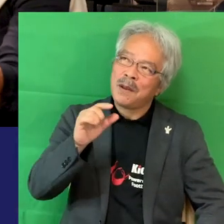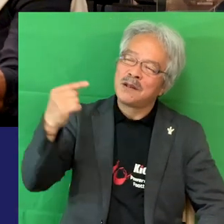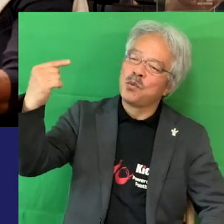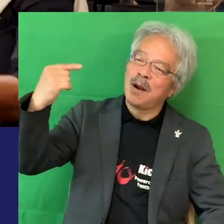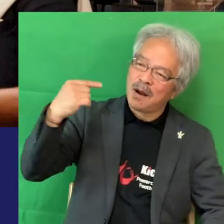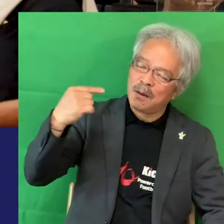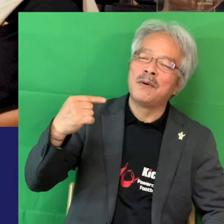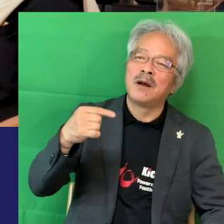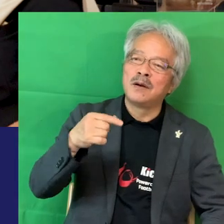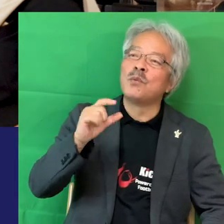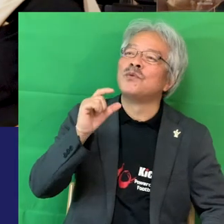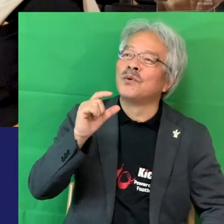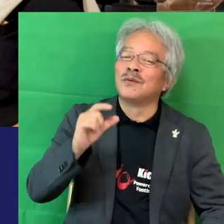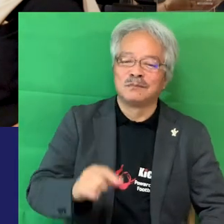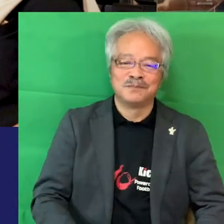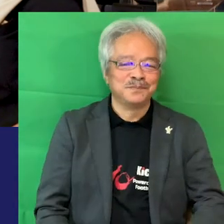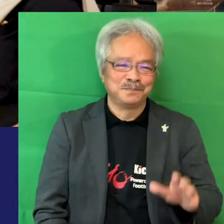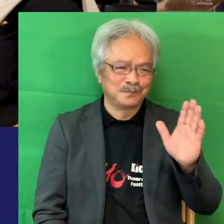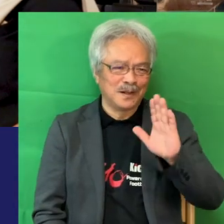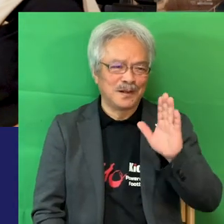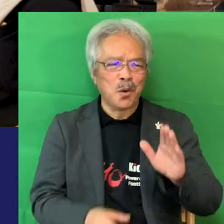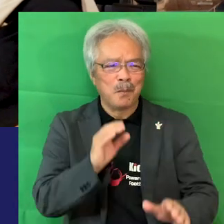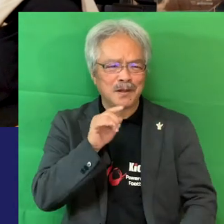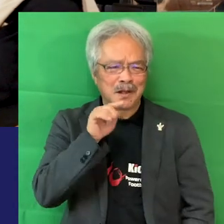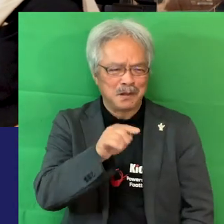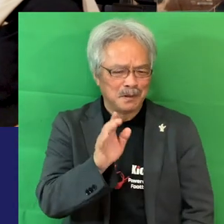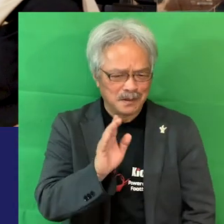って言えば飲めますよいや、飲めとは